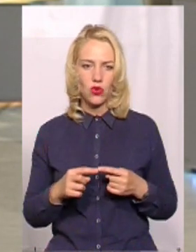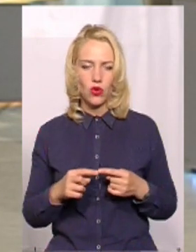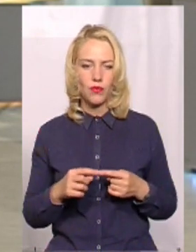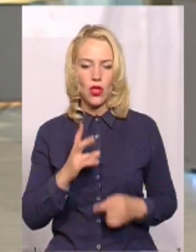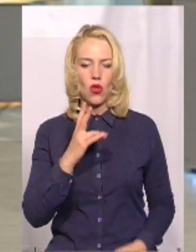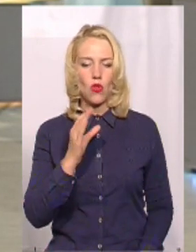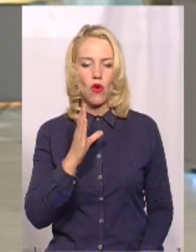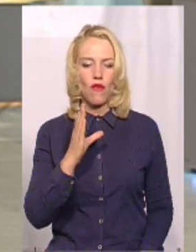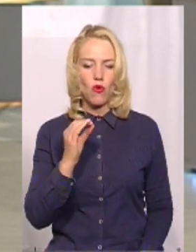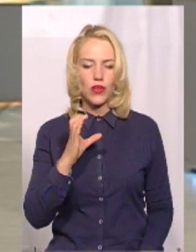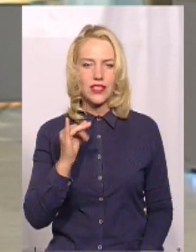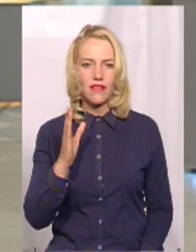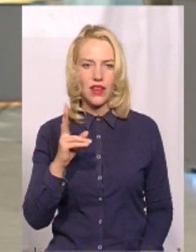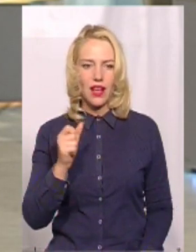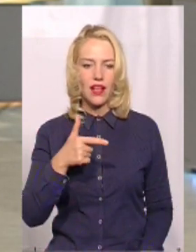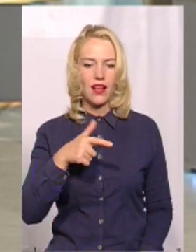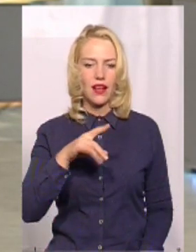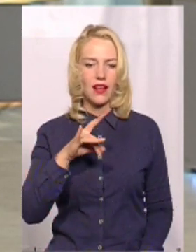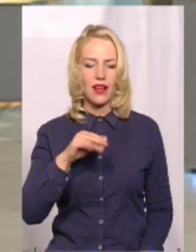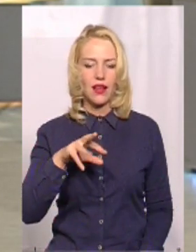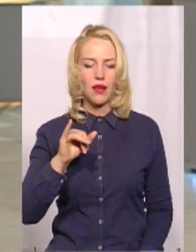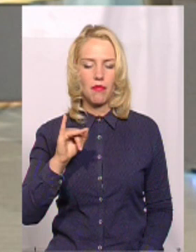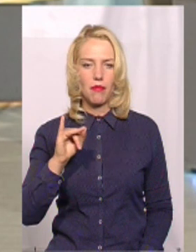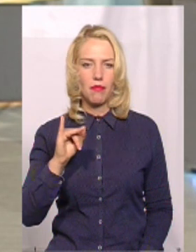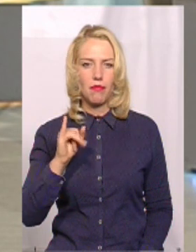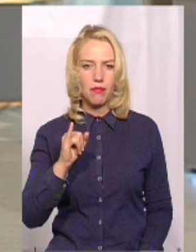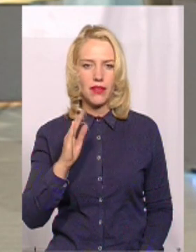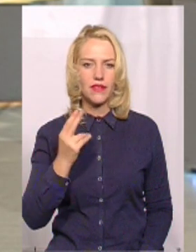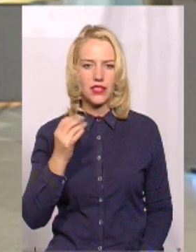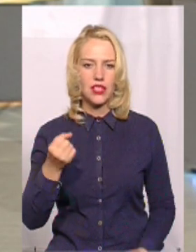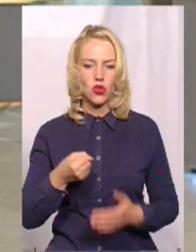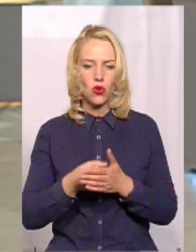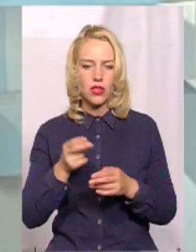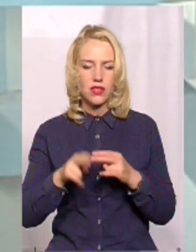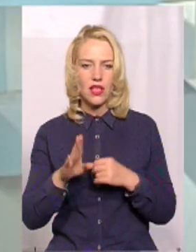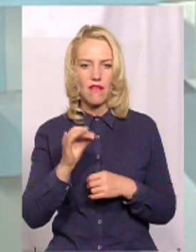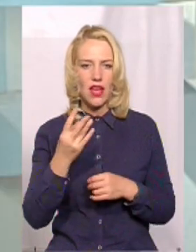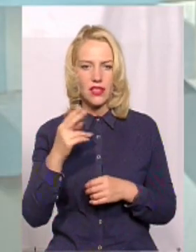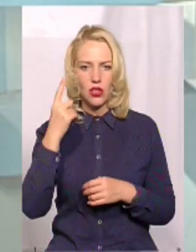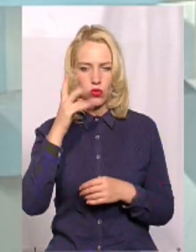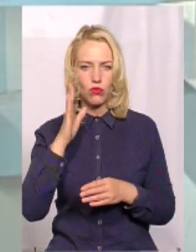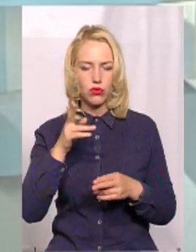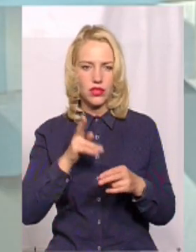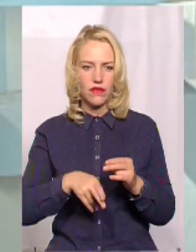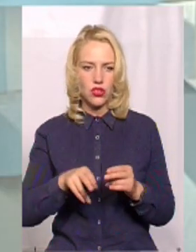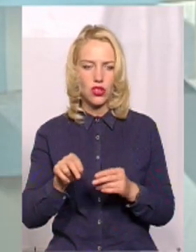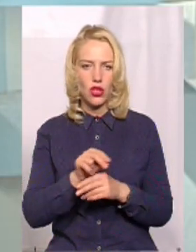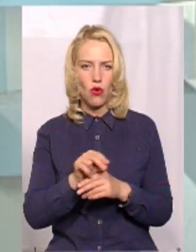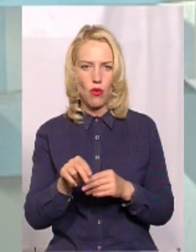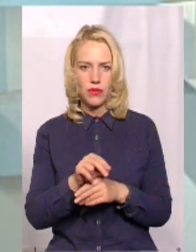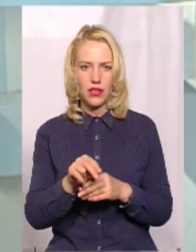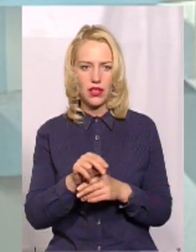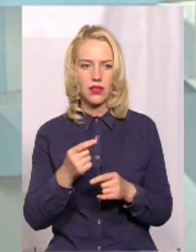Конкретно Новосілка Охримівці ще має бути, ще буде виконано, я думаю, до кінця вересня місяця цей об'єкт буде виконаний. тоді буде